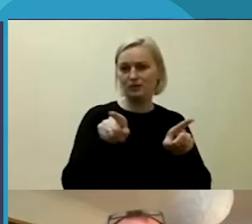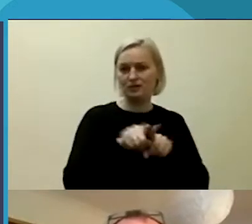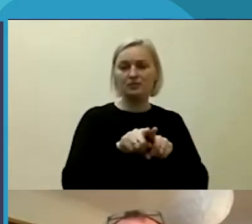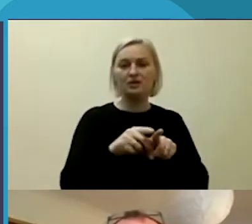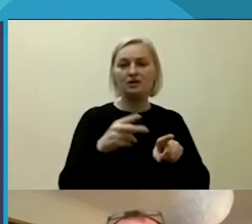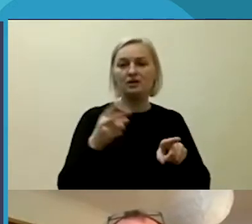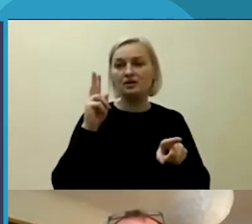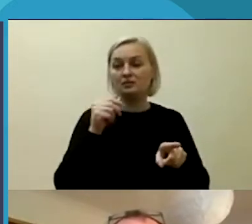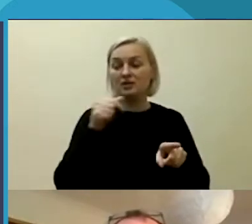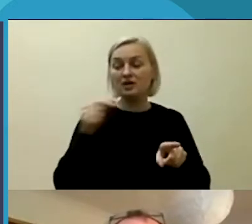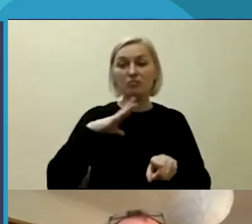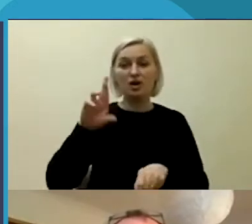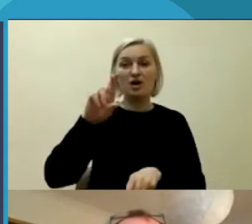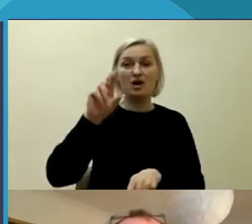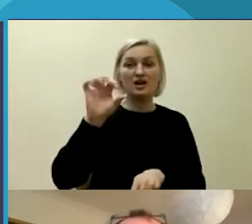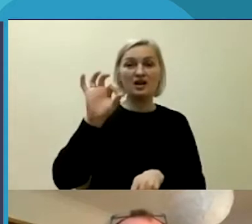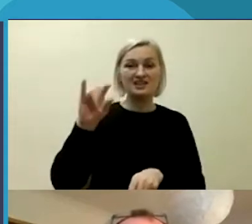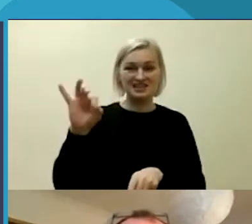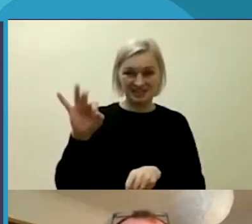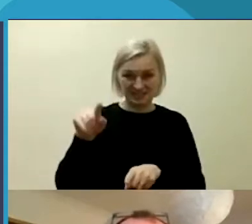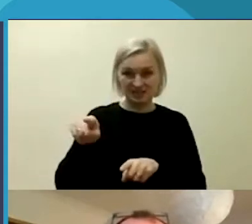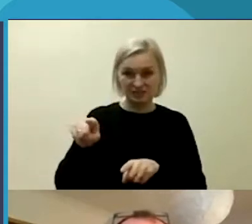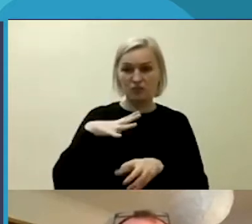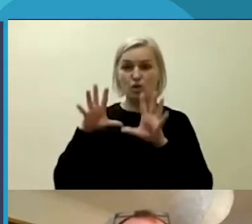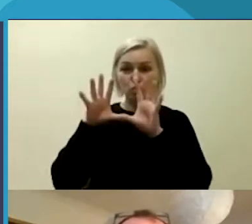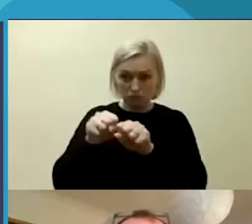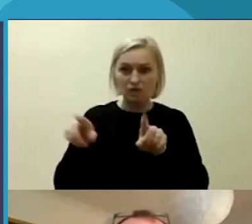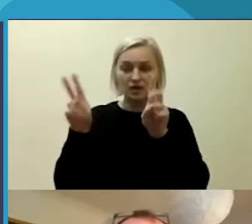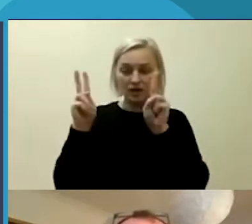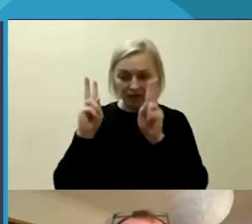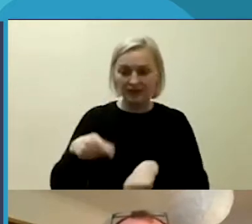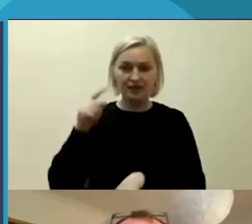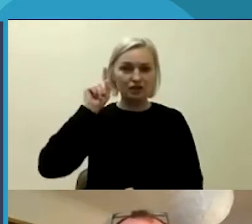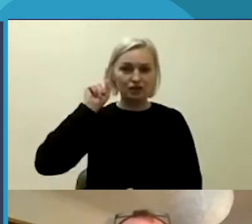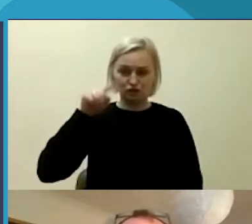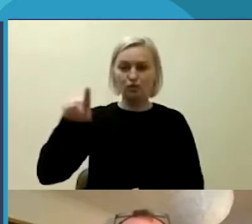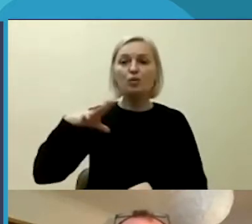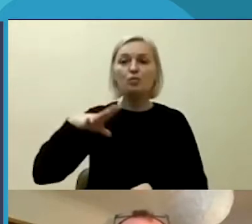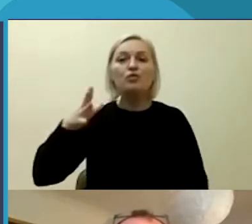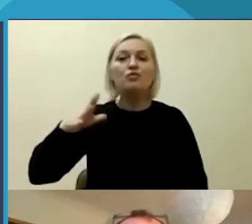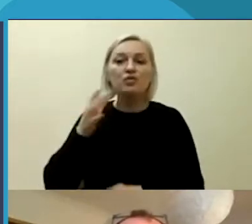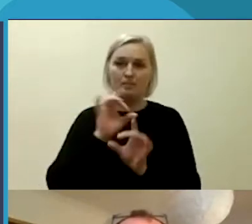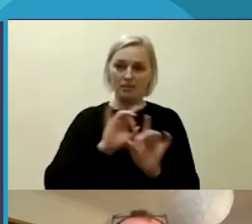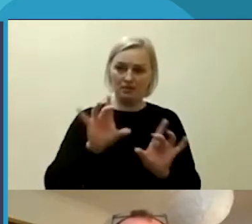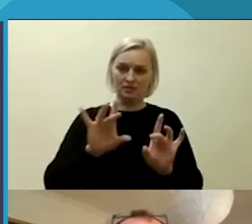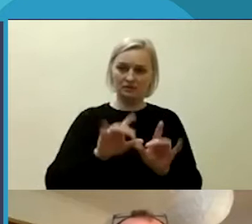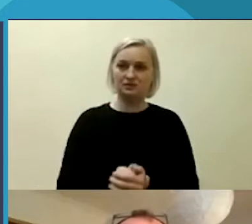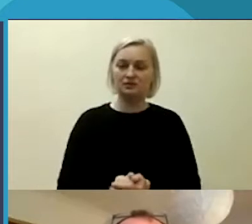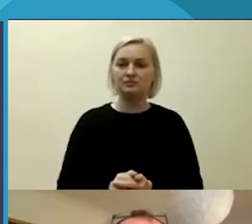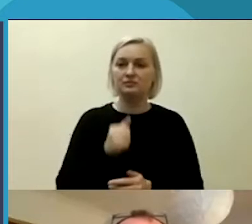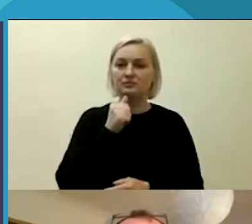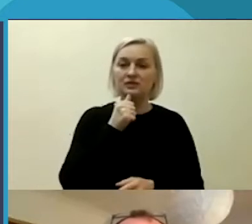patyrė rasizmo iš polius patirtis. Nes jeigu problema ne yra sprendžiama aukos